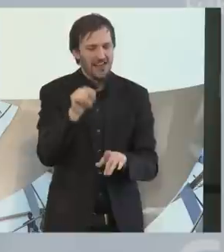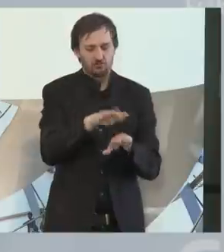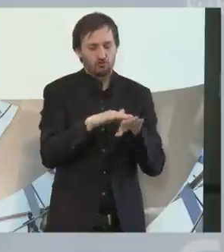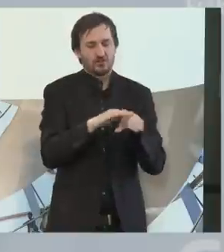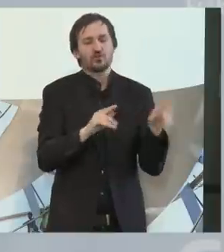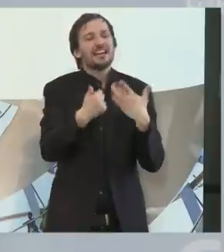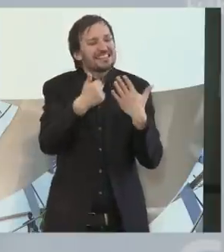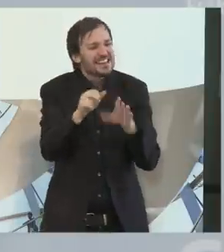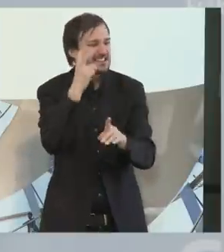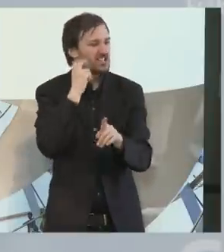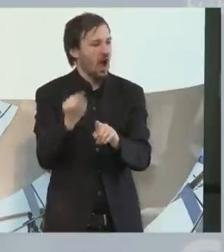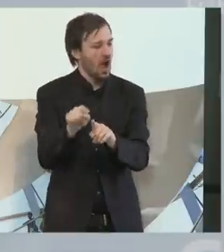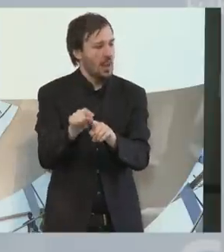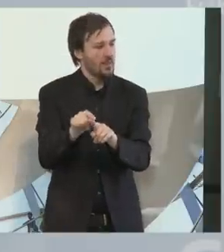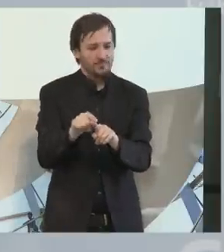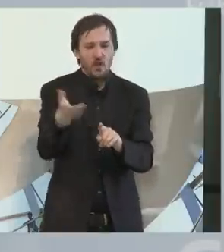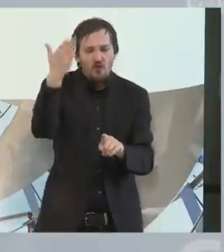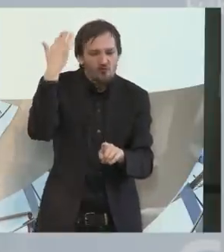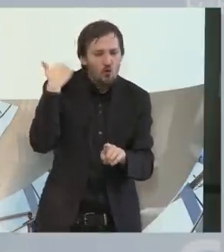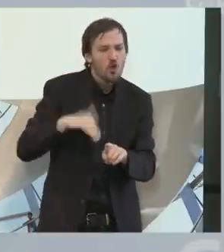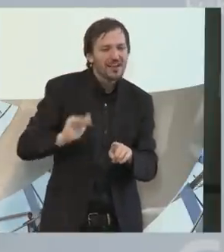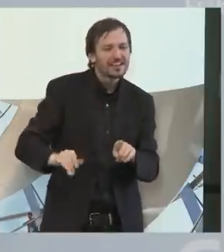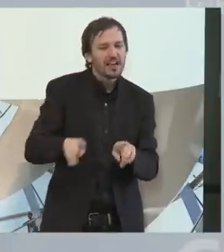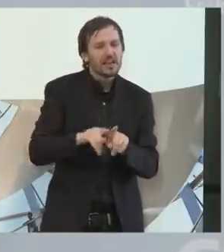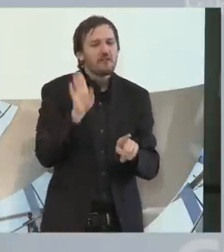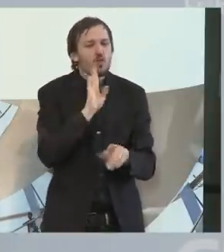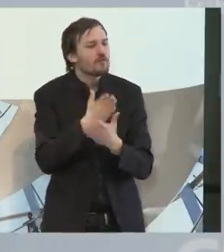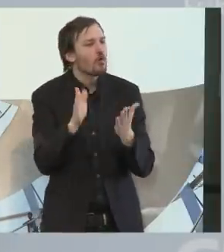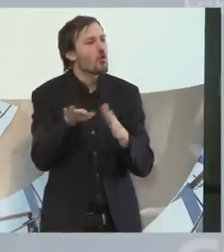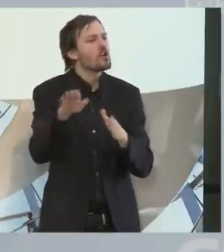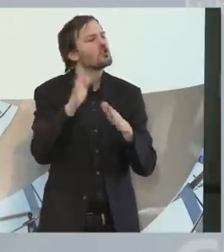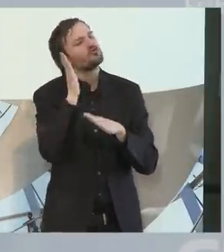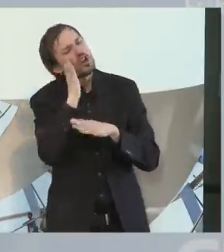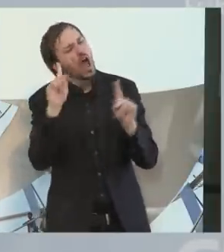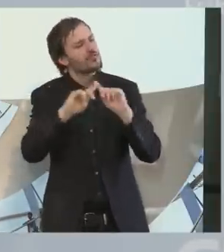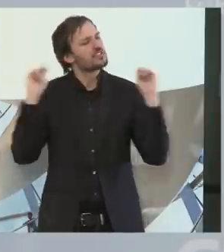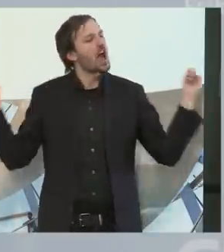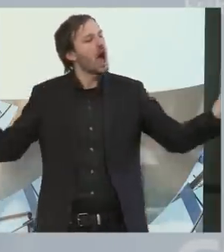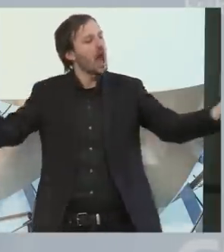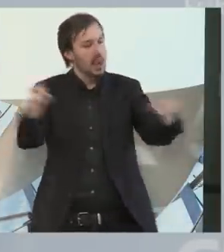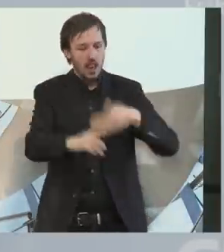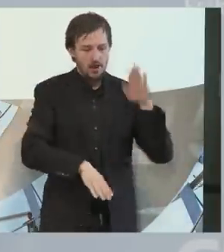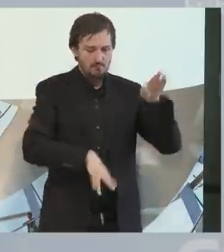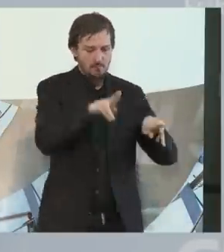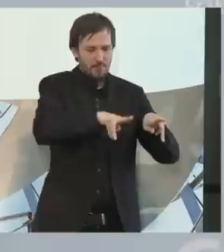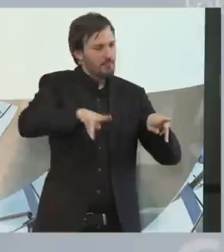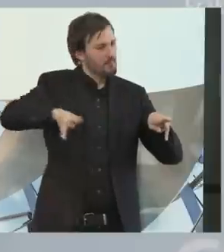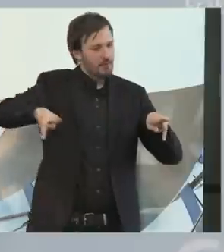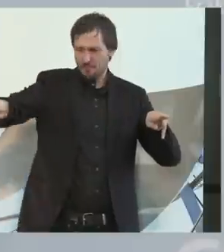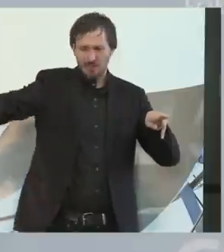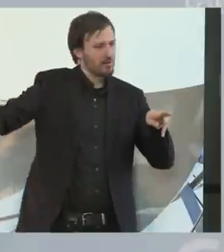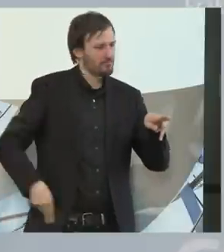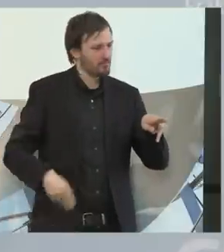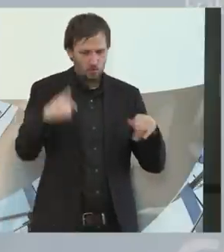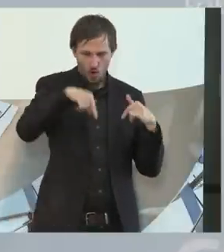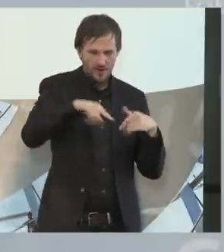Heute hat er ein Einzelzimmer, fast im Regelfall. Der findet natürlich aufgrund seiner Lebensgeschichte